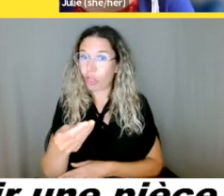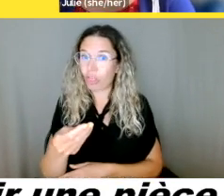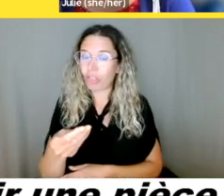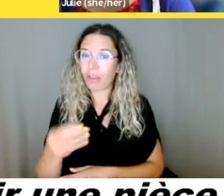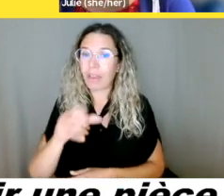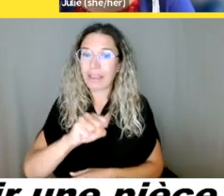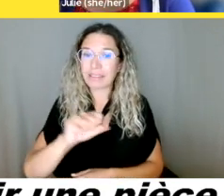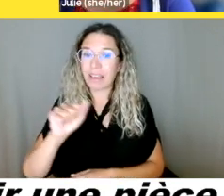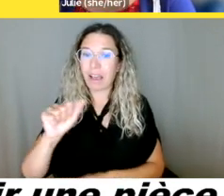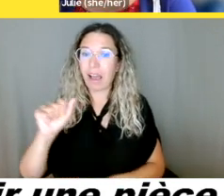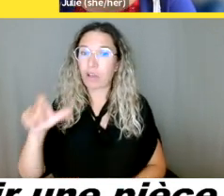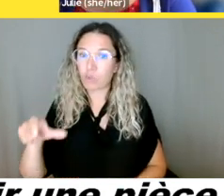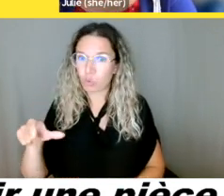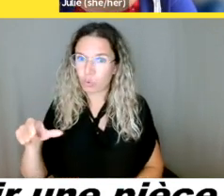c'est